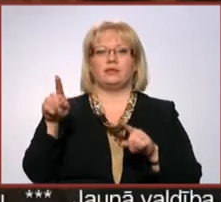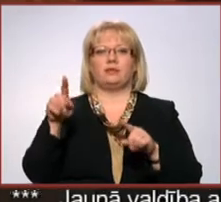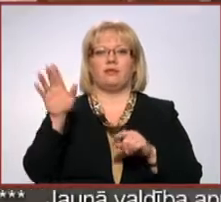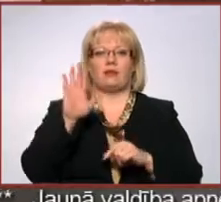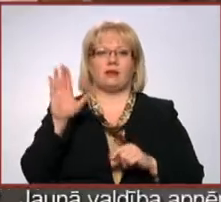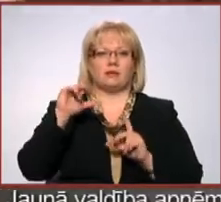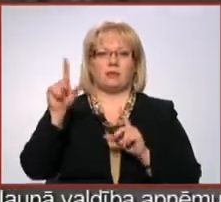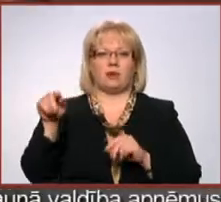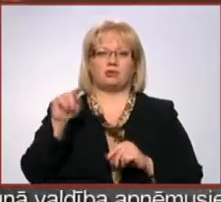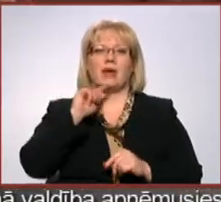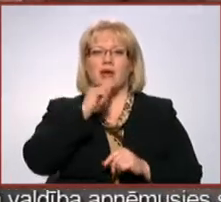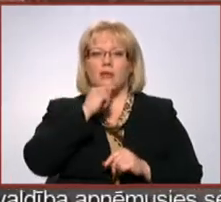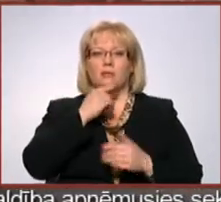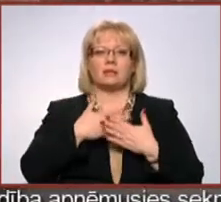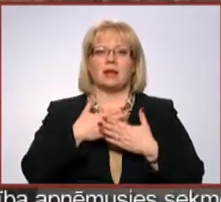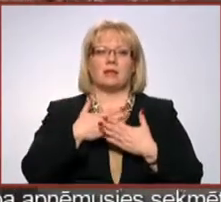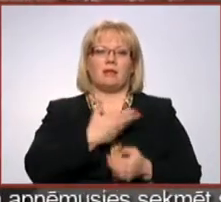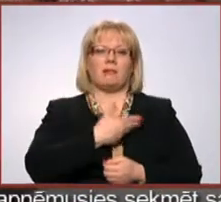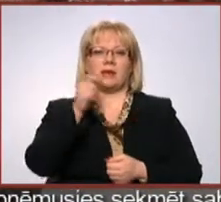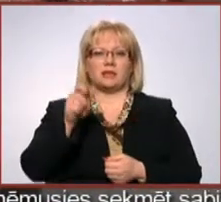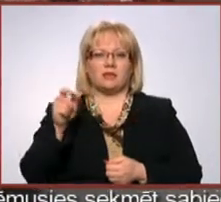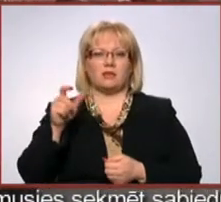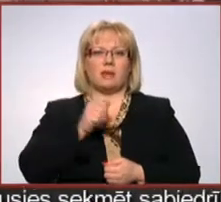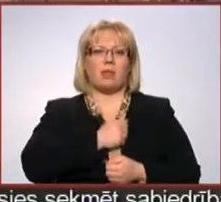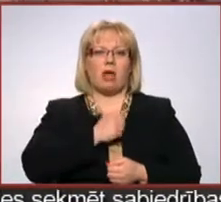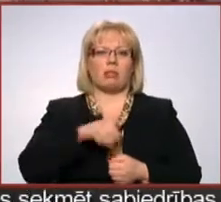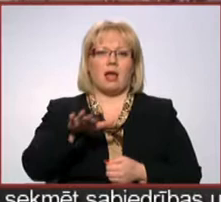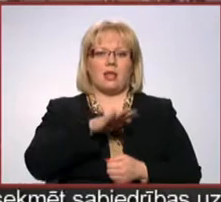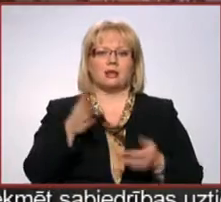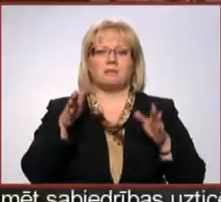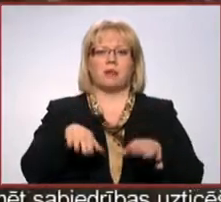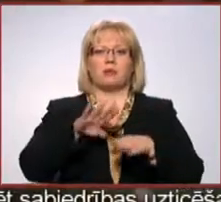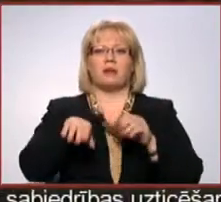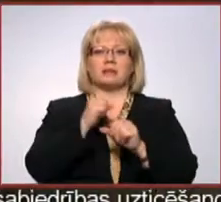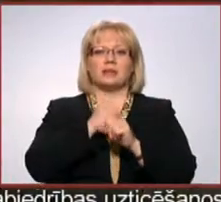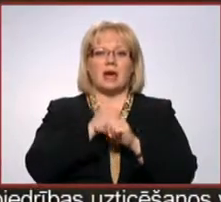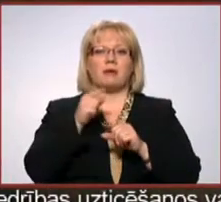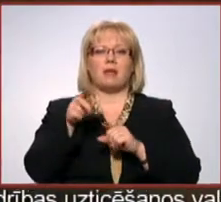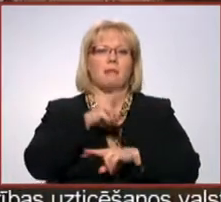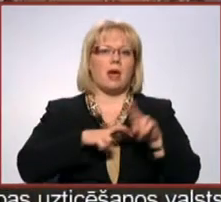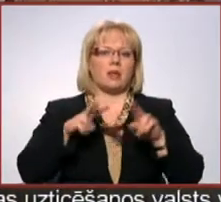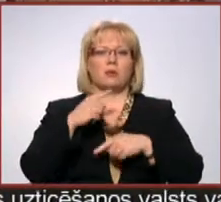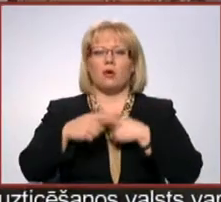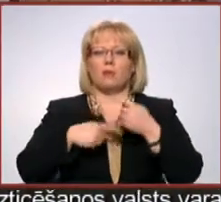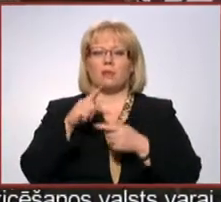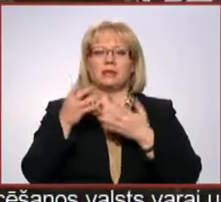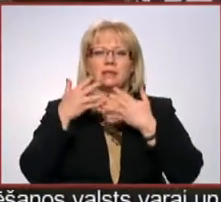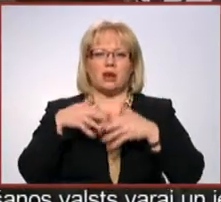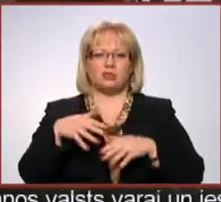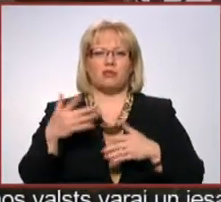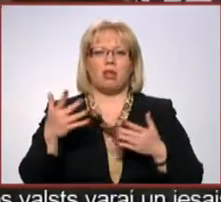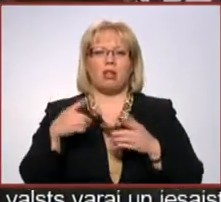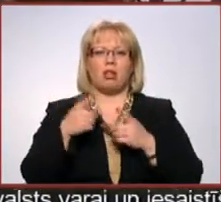valstī. Ekonomiski aktīvajiem iedzīvotājiem Latgalē, kas ir palikuši bez darba, tā meklējumi joprojām ir sarežģīts un